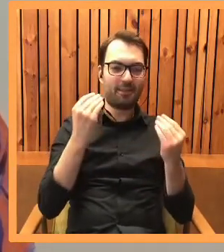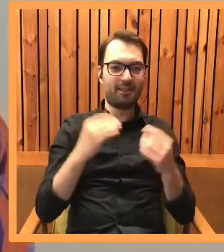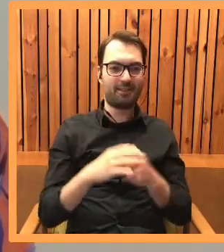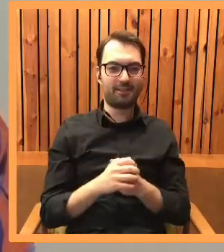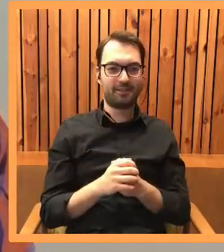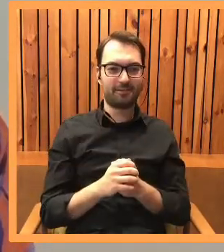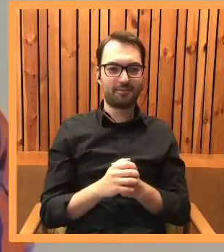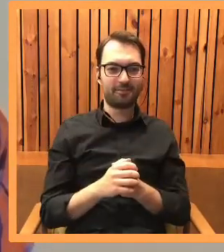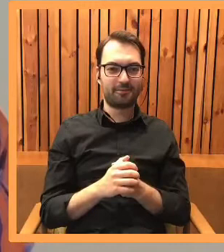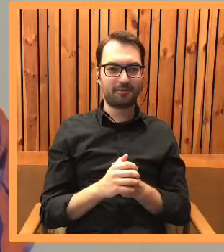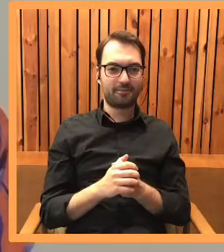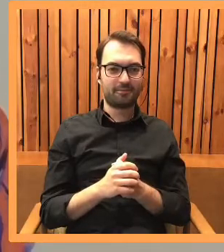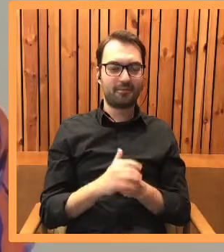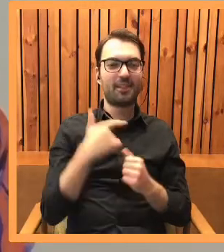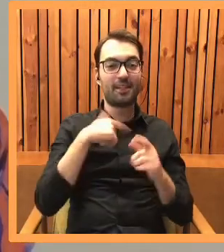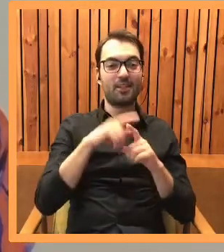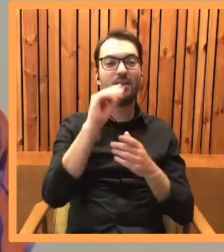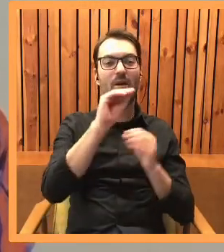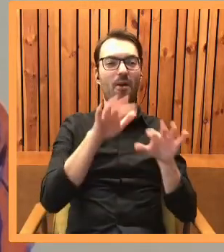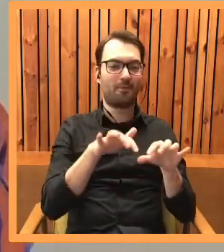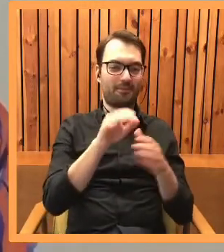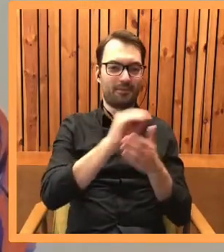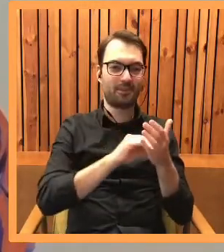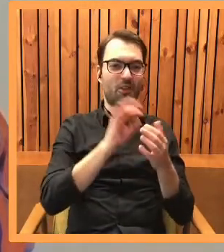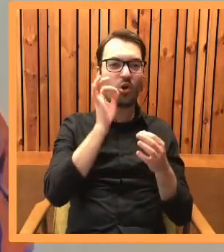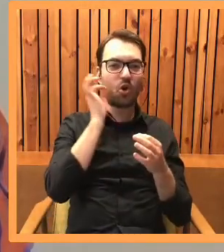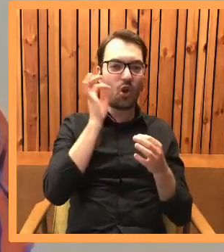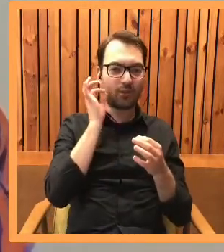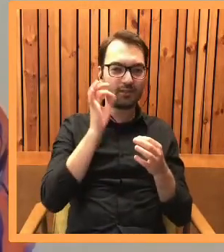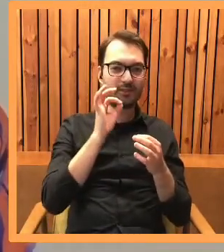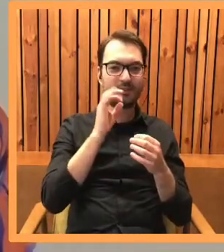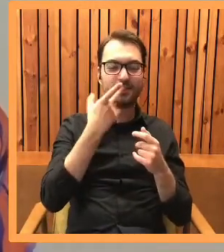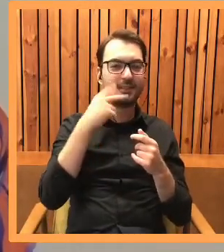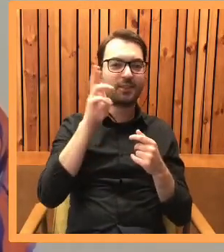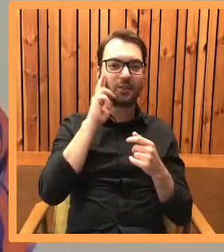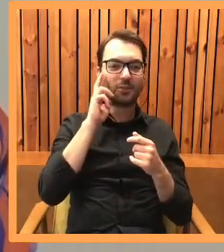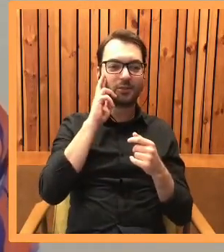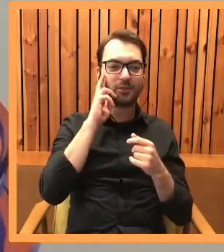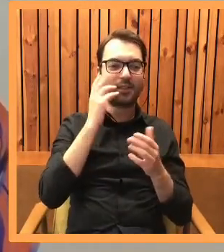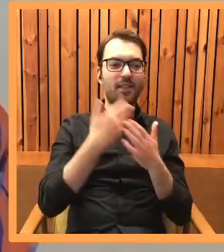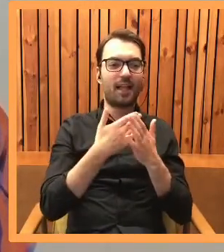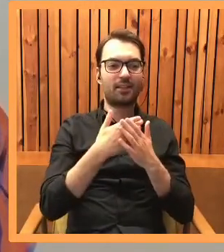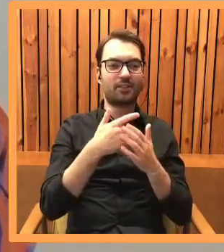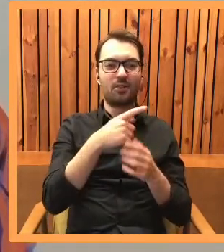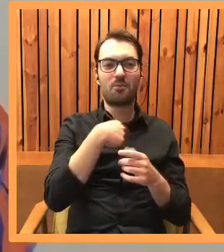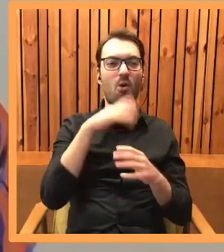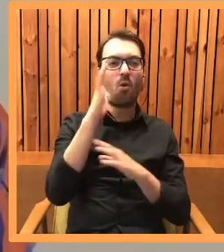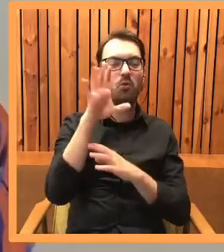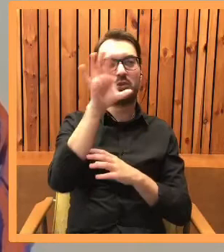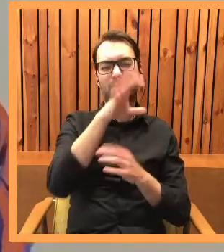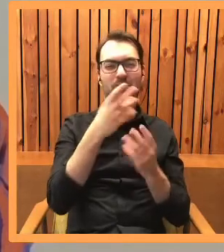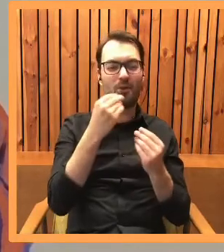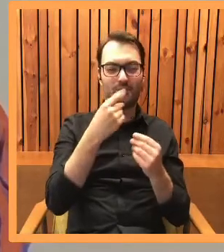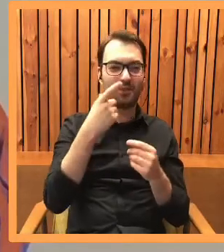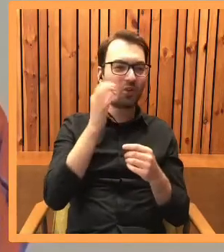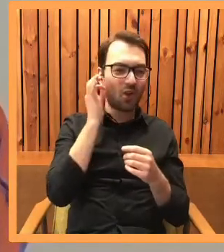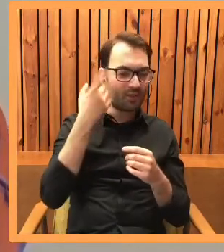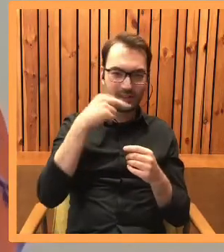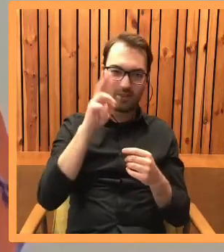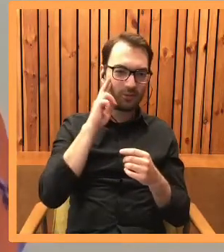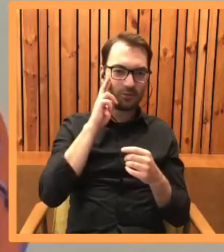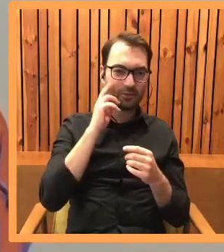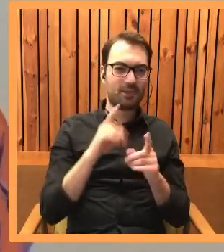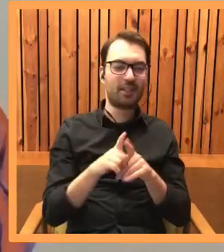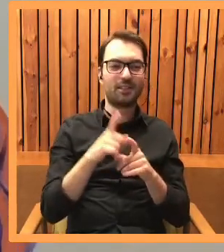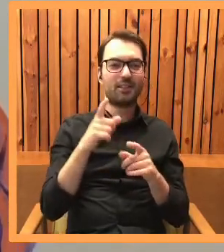I też opisywałam, że właśnie kot Lord, w ogóle koty nie rozumieją, dlaczego my patrzymy się w lustrę. I tak samo on nie